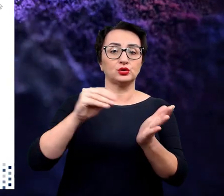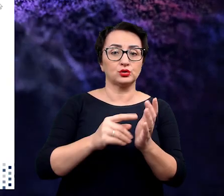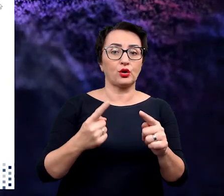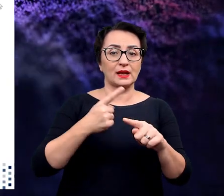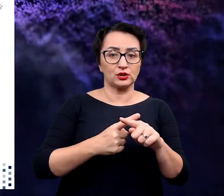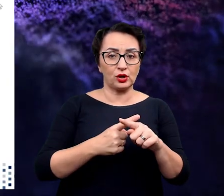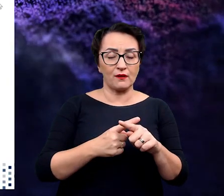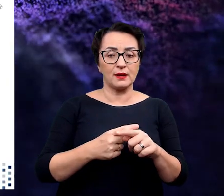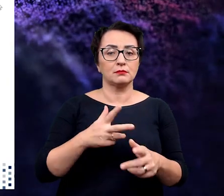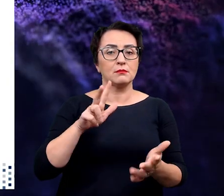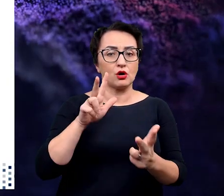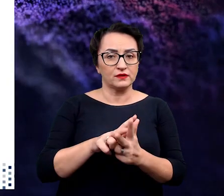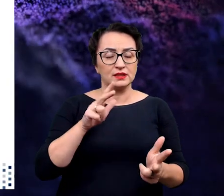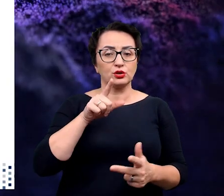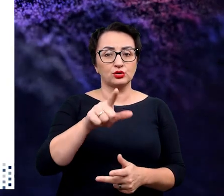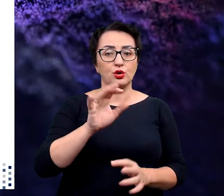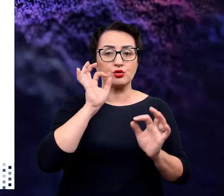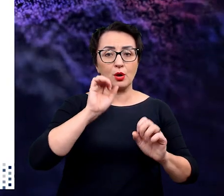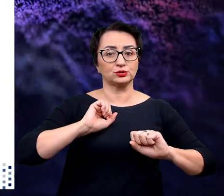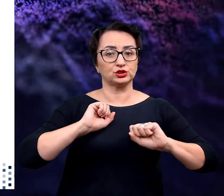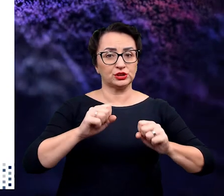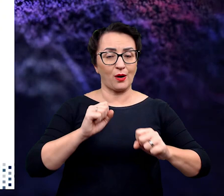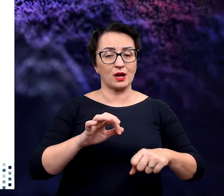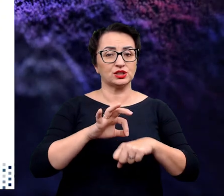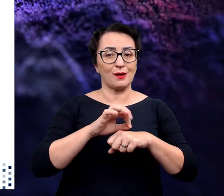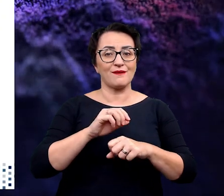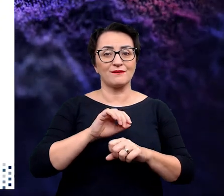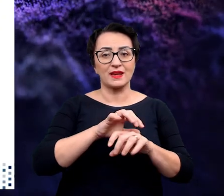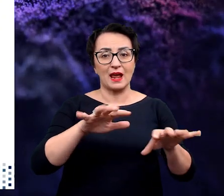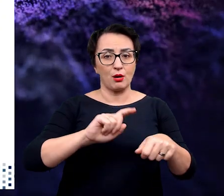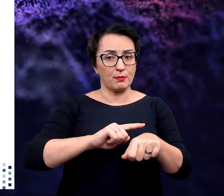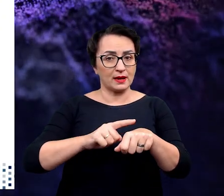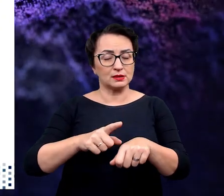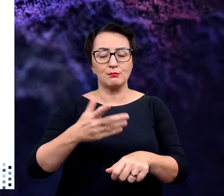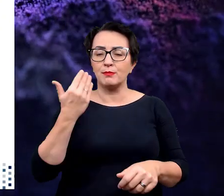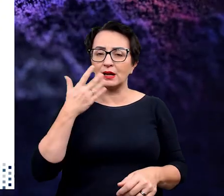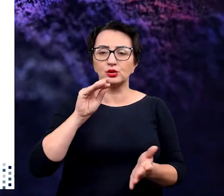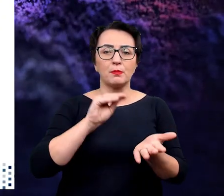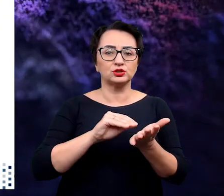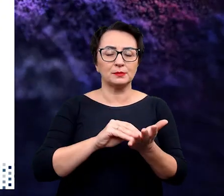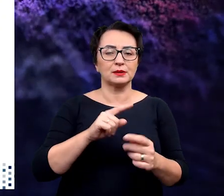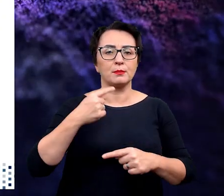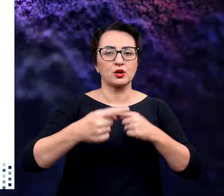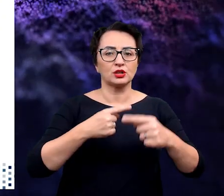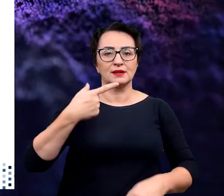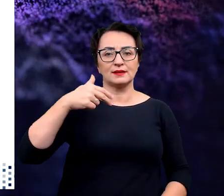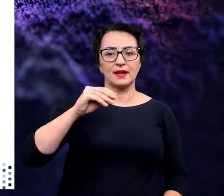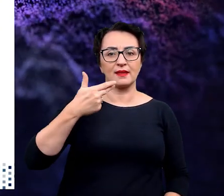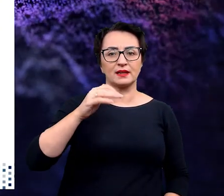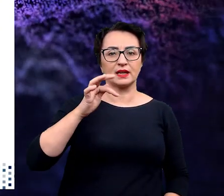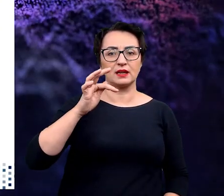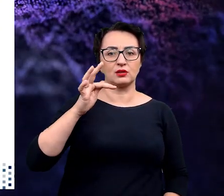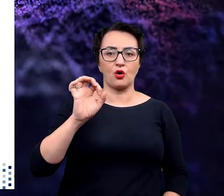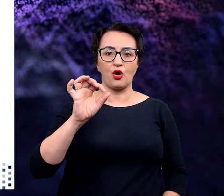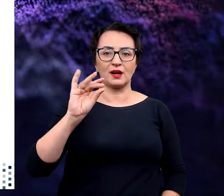dostaliśmy potwierdzenie, że funkcjonalne, dobrze działające ciała wielopęcherzykowe jest niezbędne w procesie dendertogenezy ssaków.